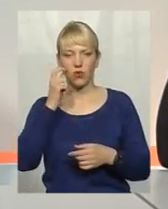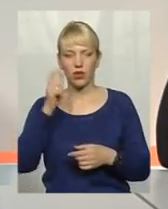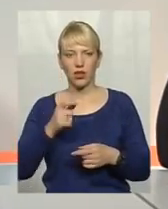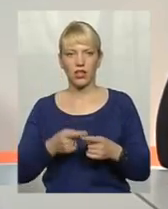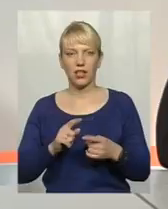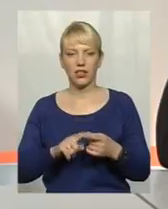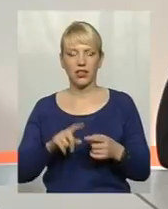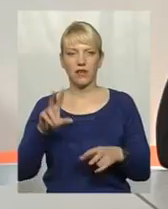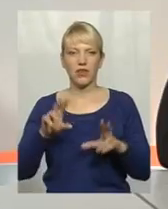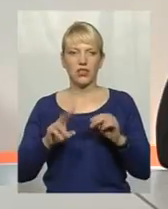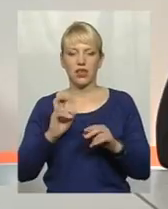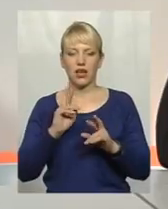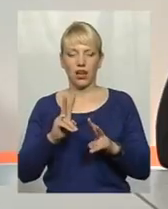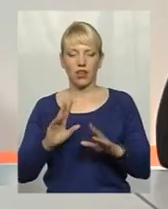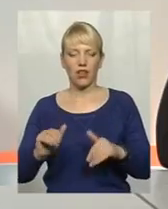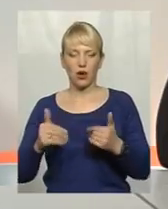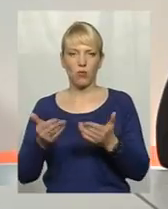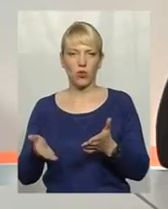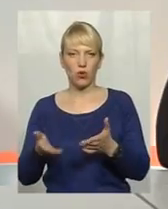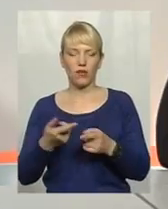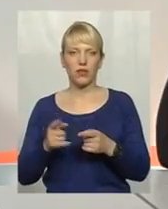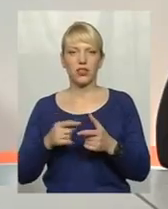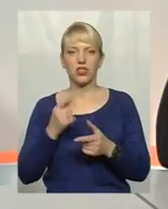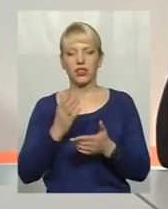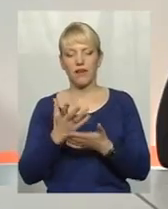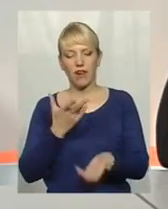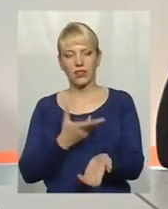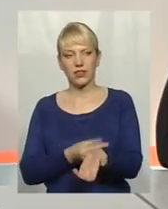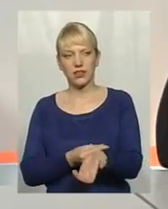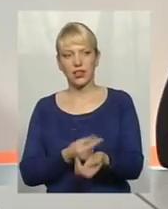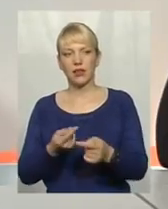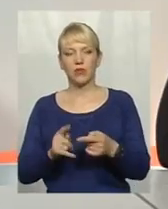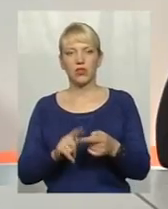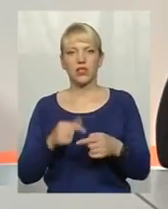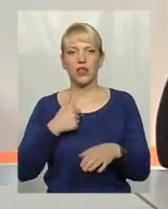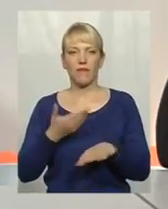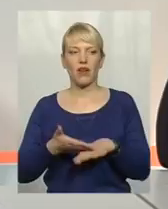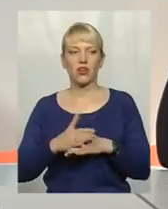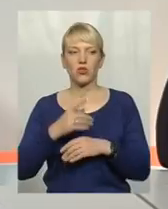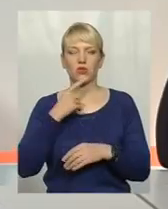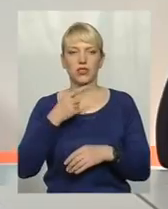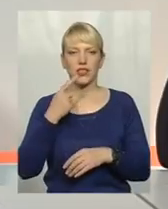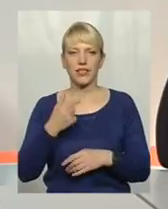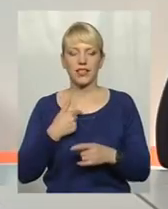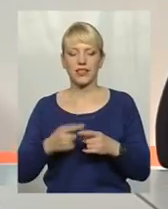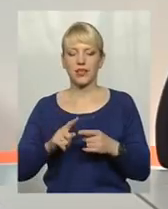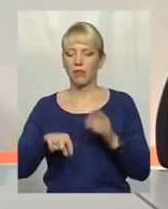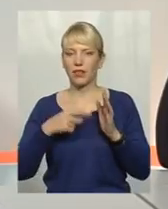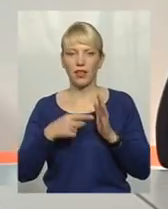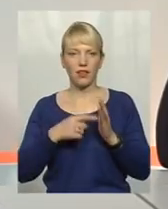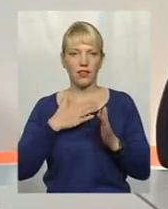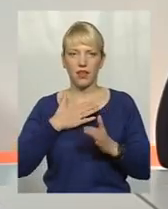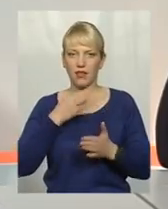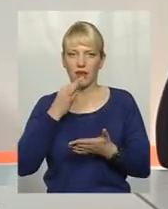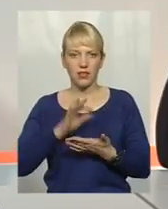грипу до рекомендованих. Чи є вакцини? Про це нам важко сказати. Це питання не нашої компетенції.